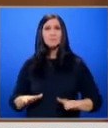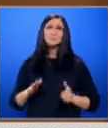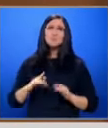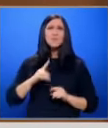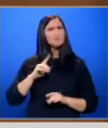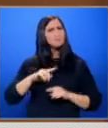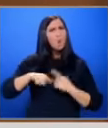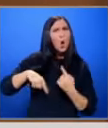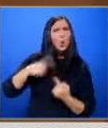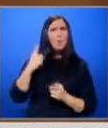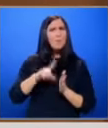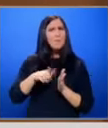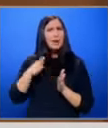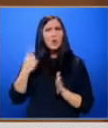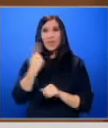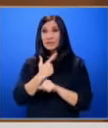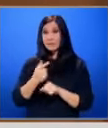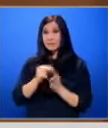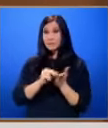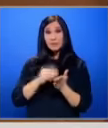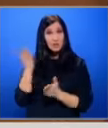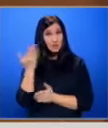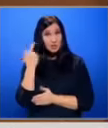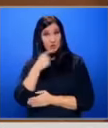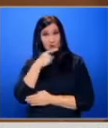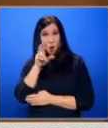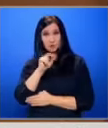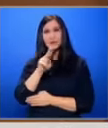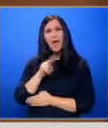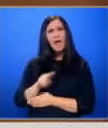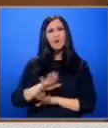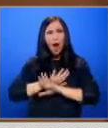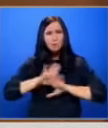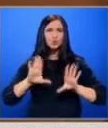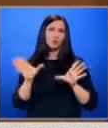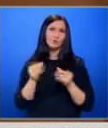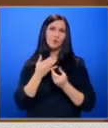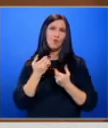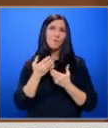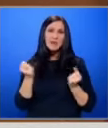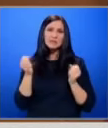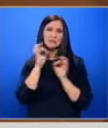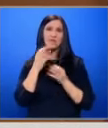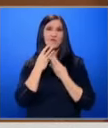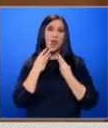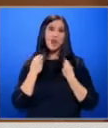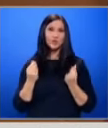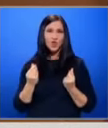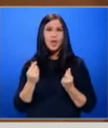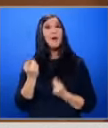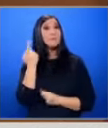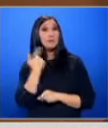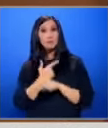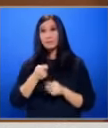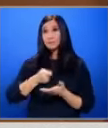за около един период от една седмица Сметката беше около 180 евро с абсолютно всичко, без абсолютно никакви лишения Минут